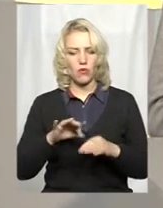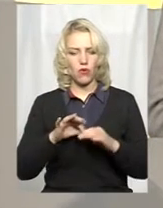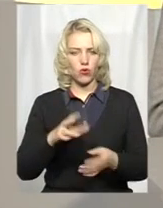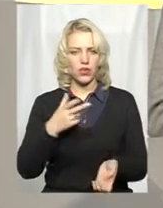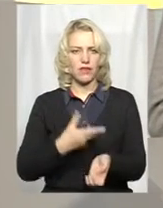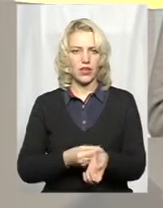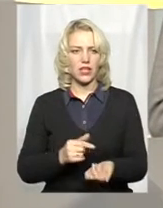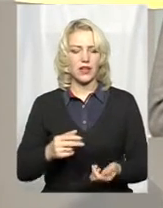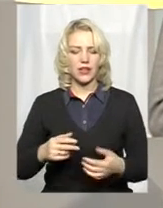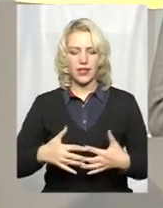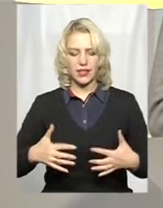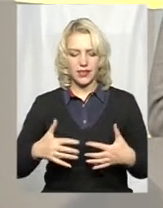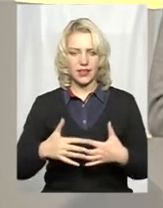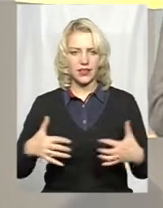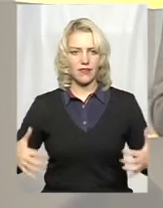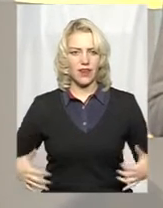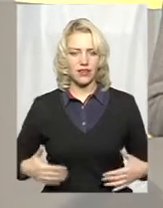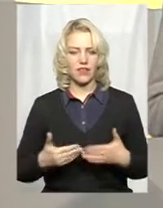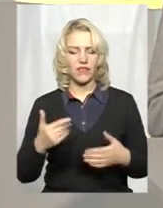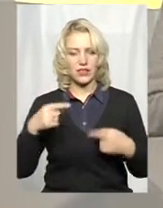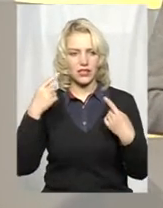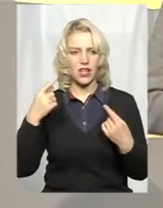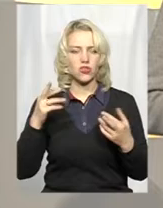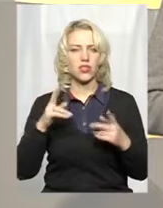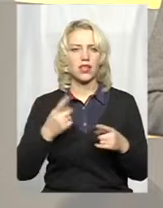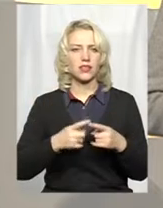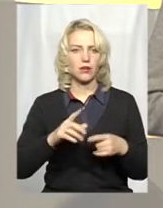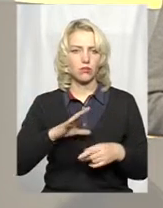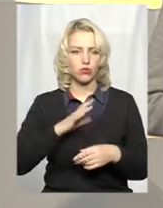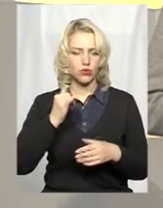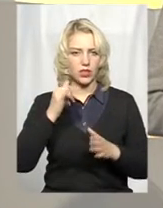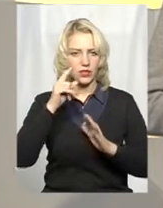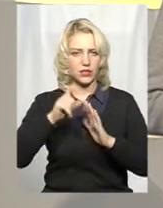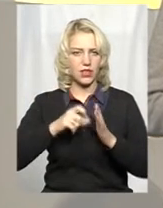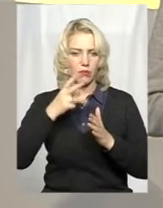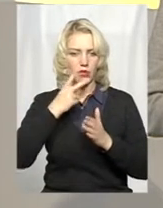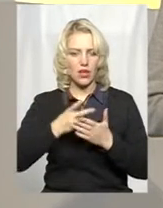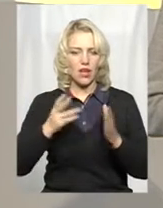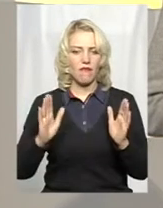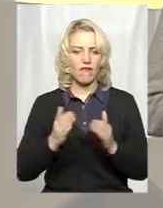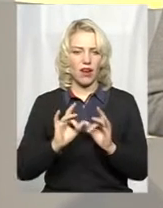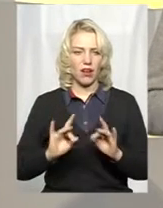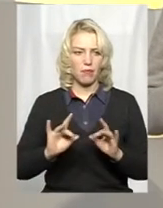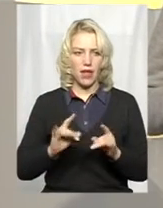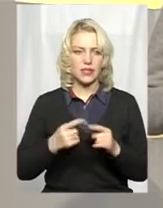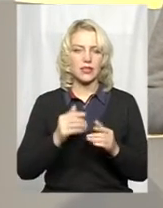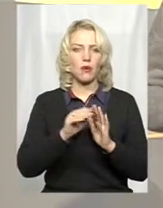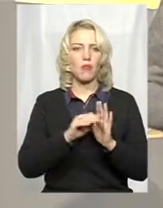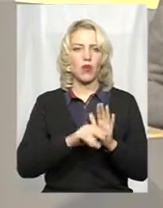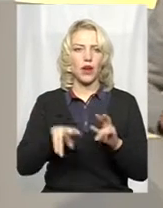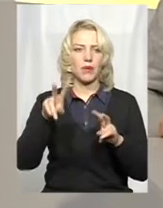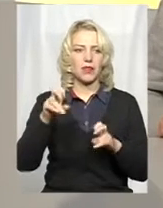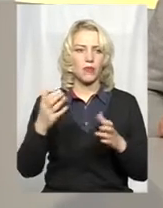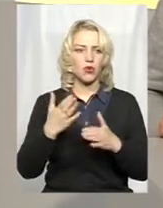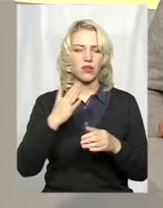вакцинація диких тварин від сказу. Яким чином, ми зараз дізнаємося, приглянувши фрагмент із програми «Тема»,